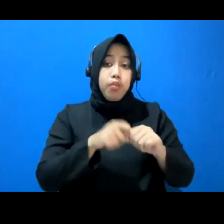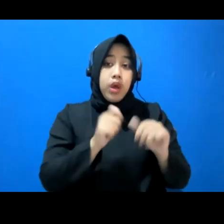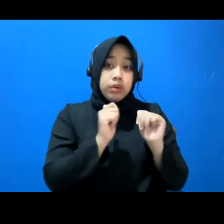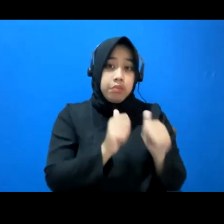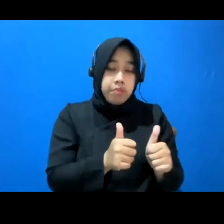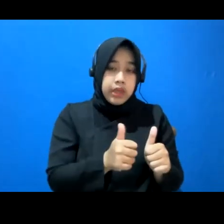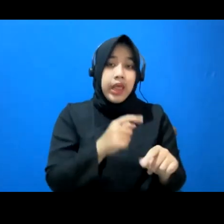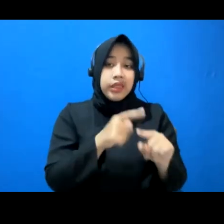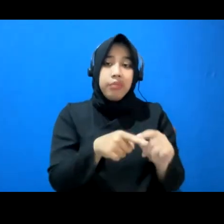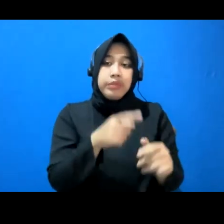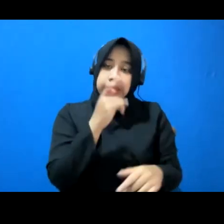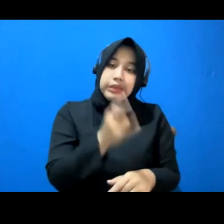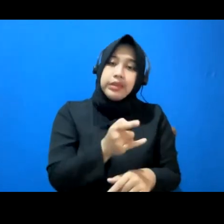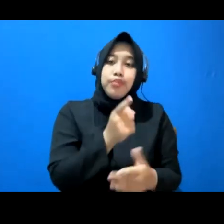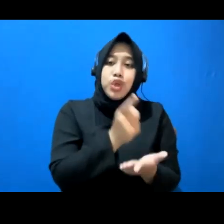berkompetisi.